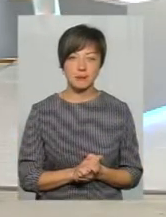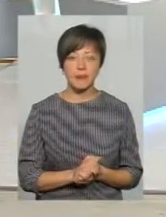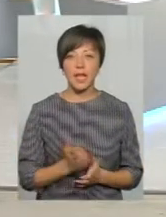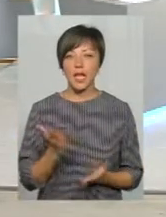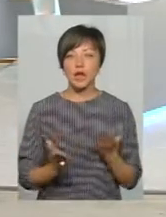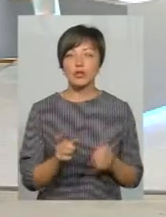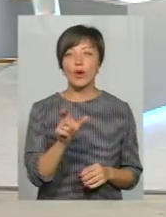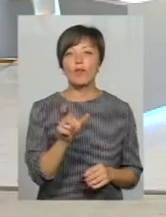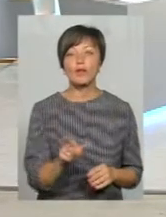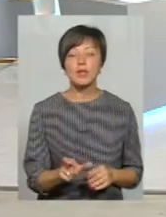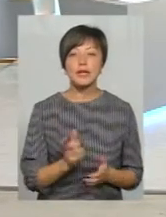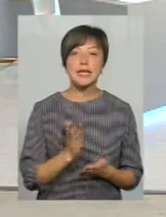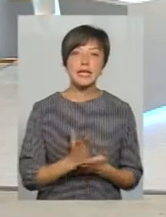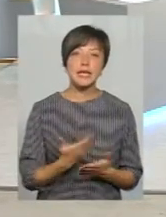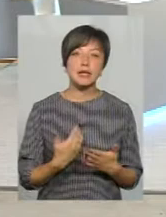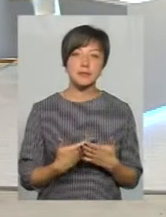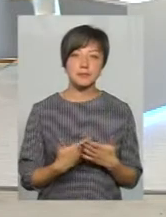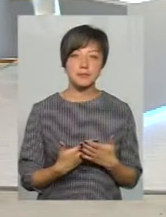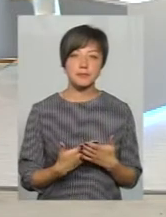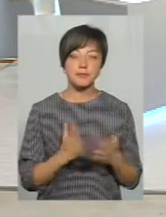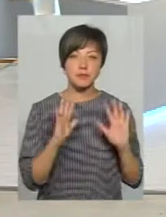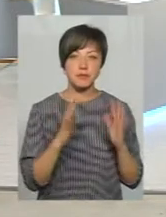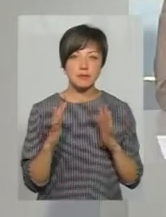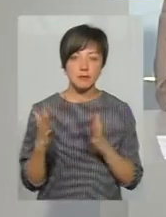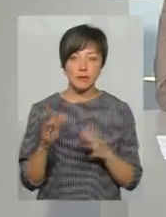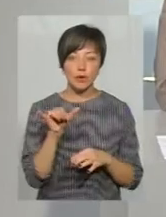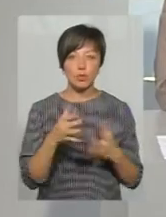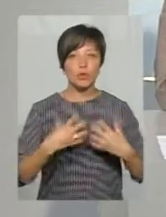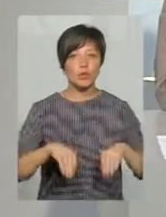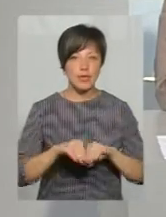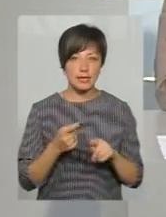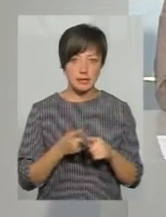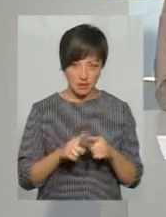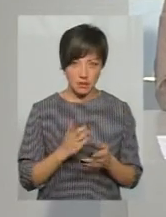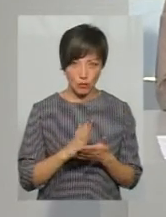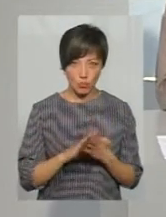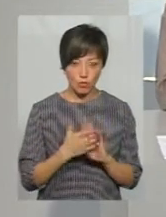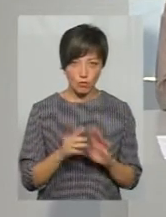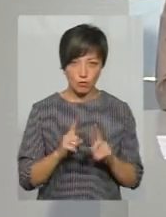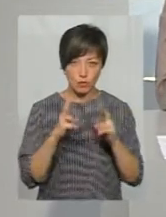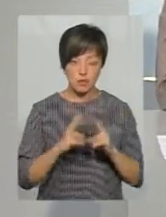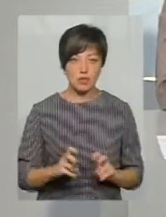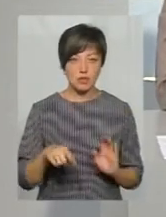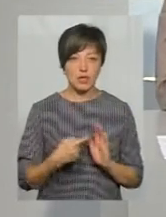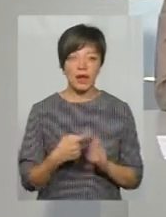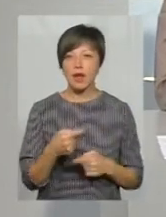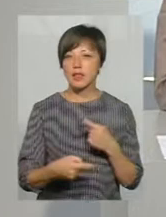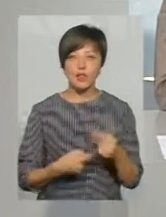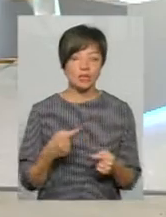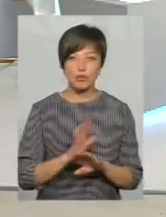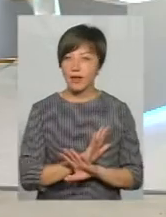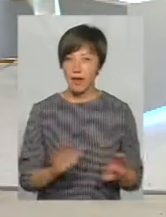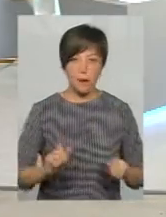людини є, до прикладу, випадки у родині, це є умови для того, щоб попасти? Генетично це не